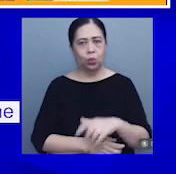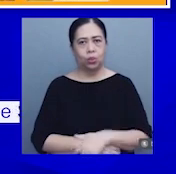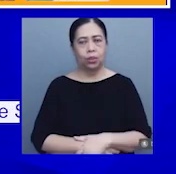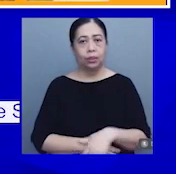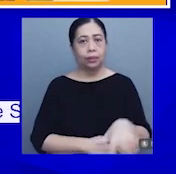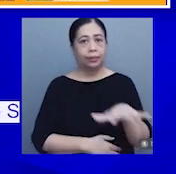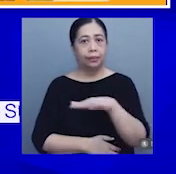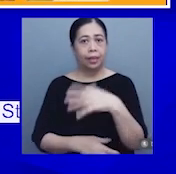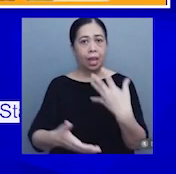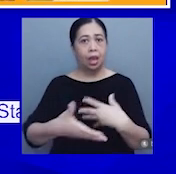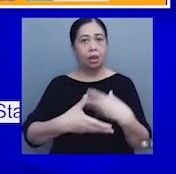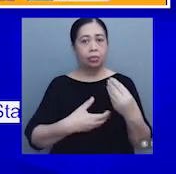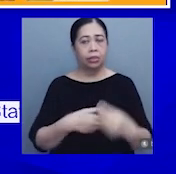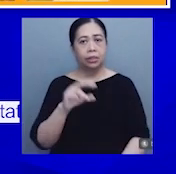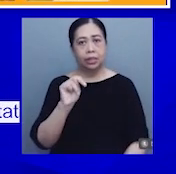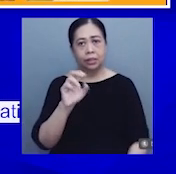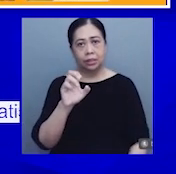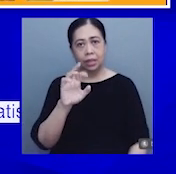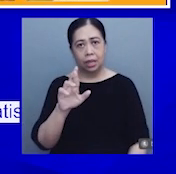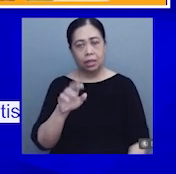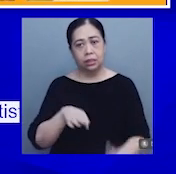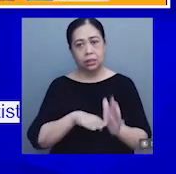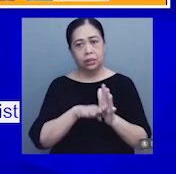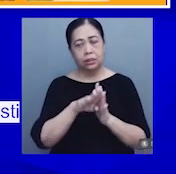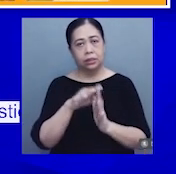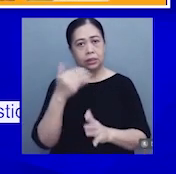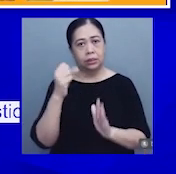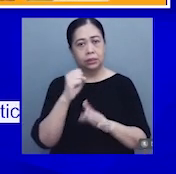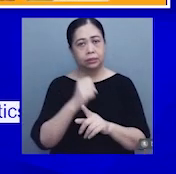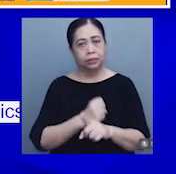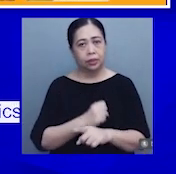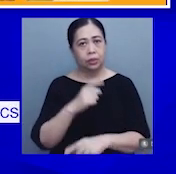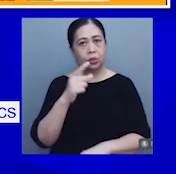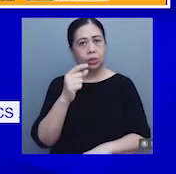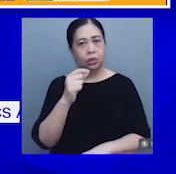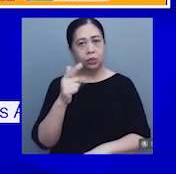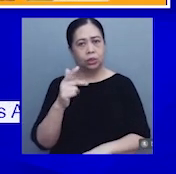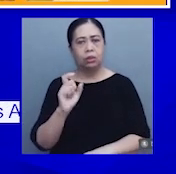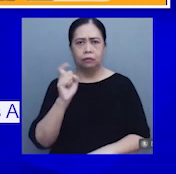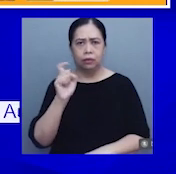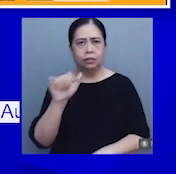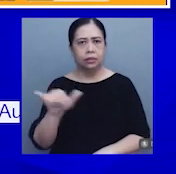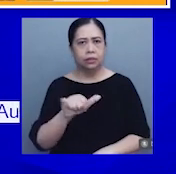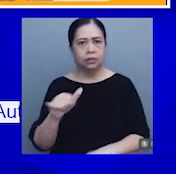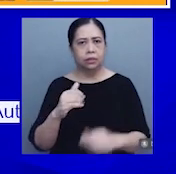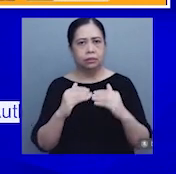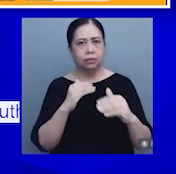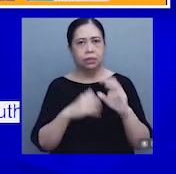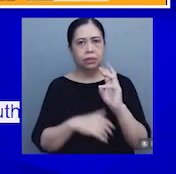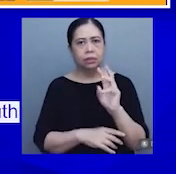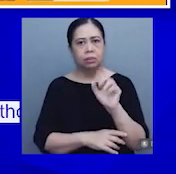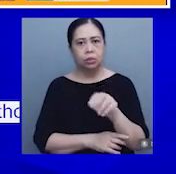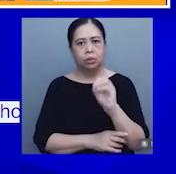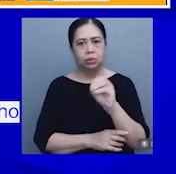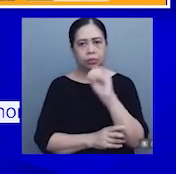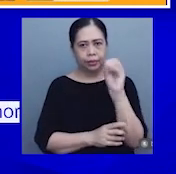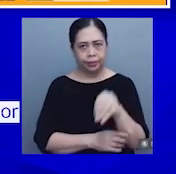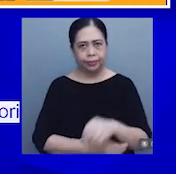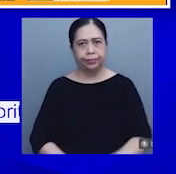sa labas ng National Capital Region, ang inflation nitong September 2023 ay bumilis din sa antas na 6.0%.